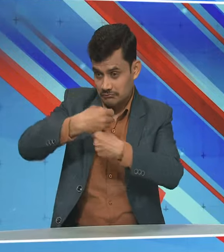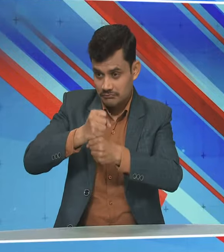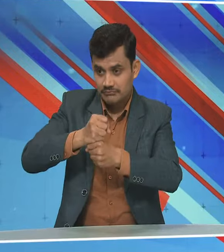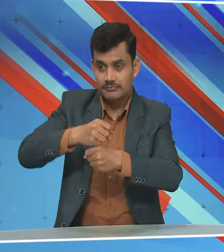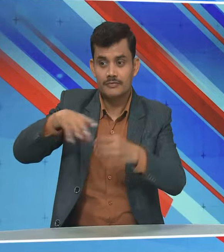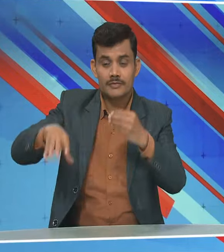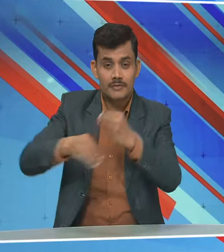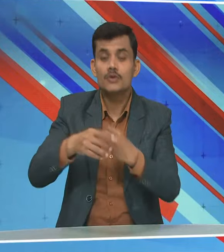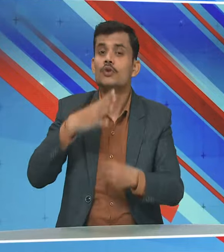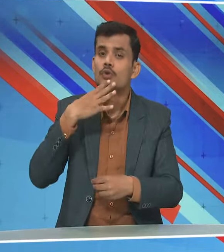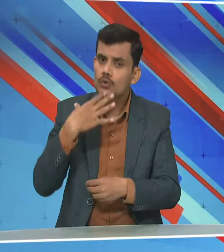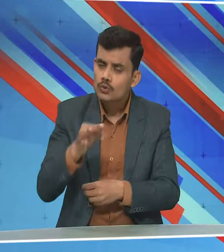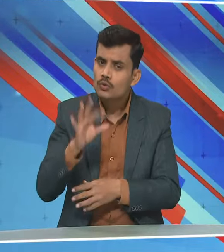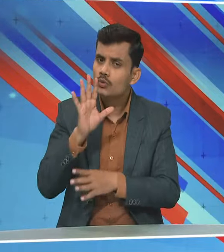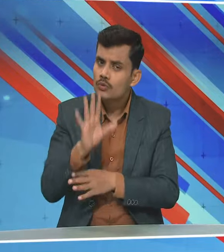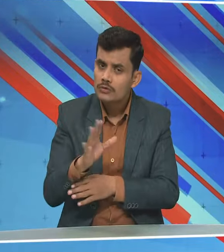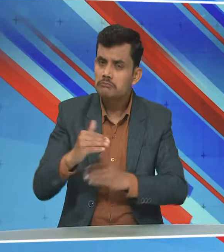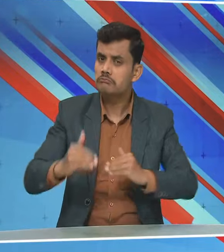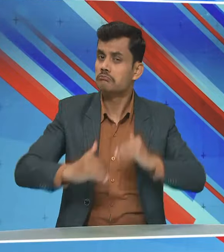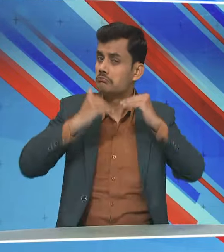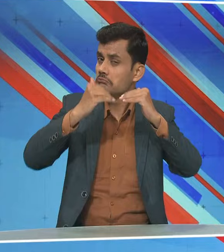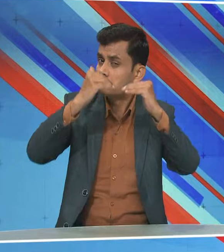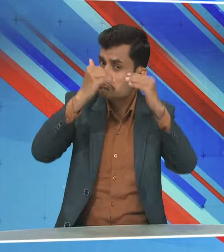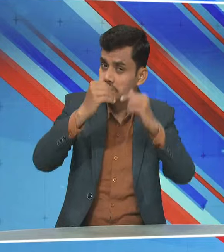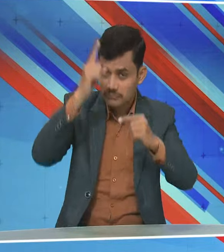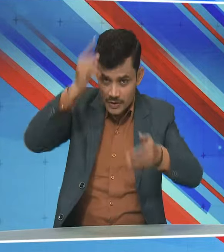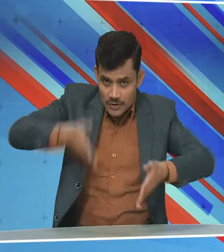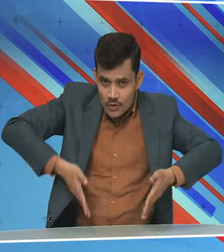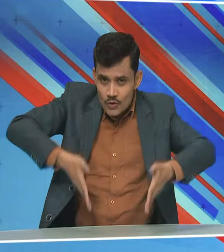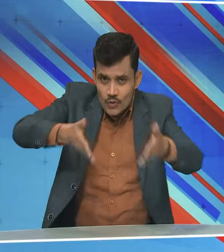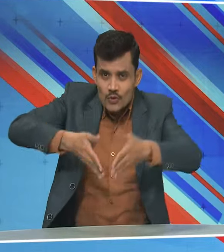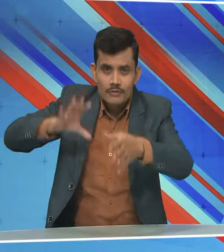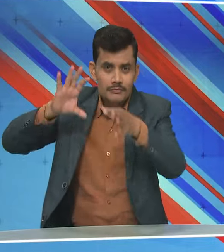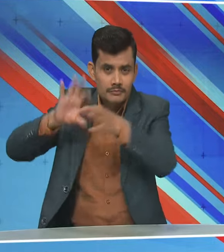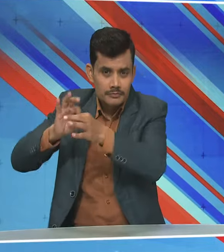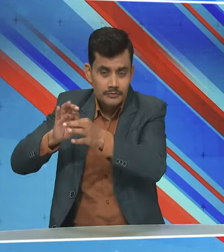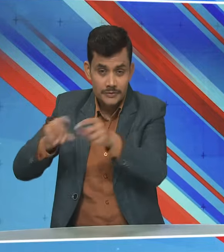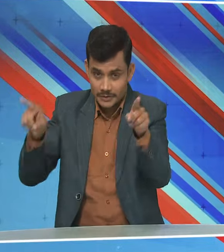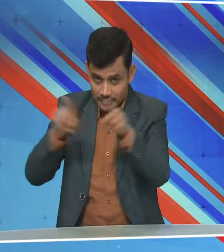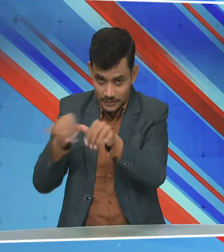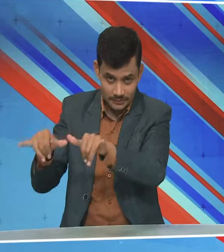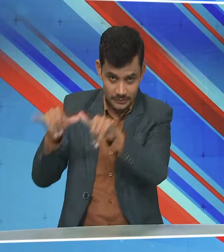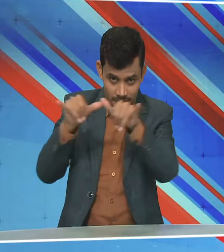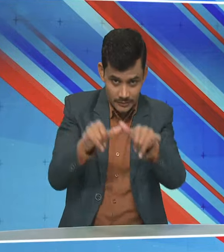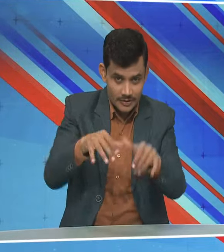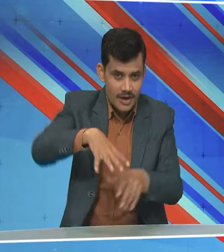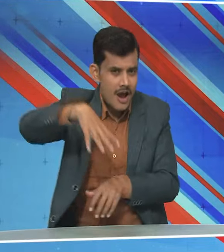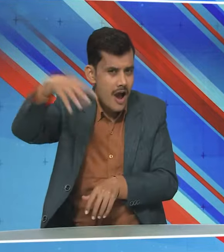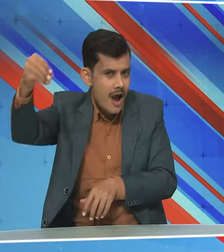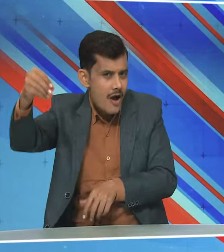सुभला